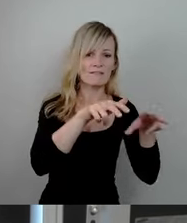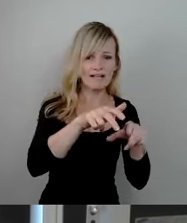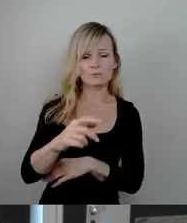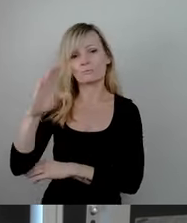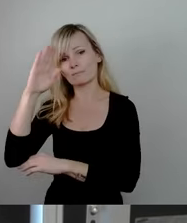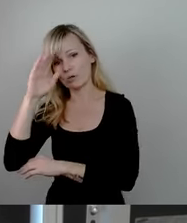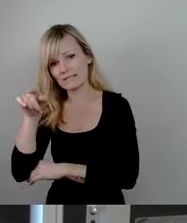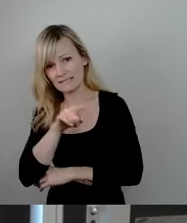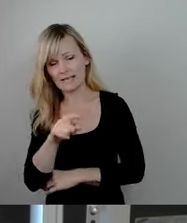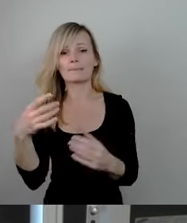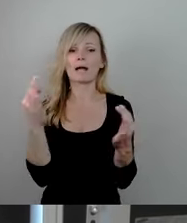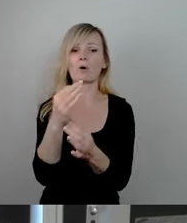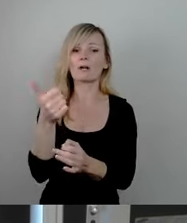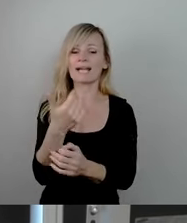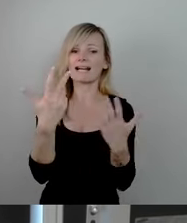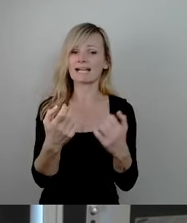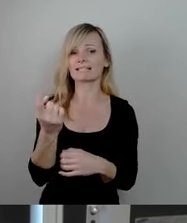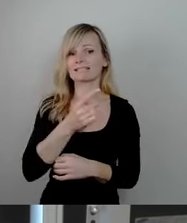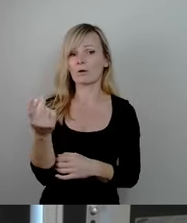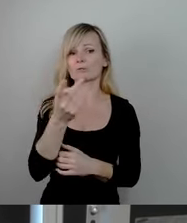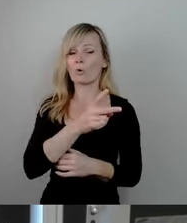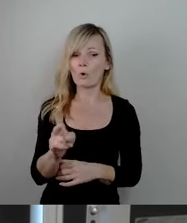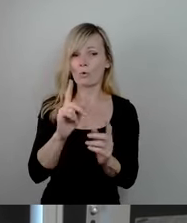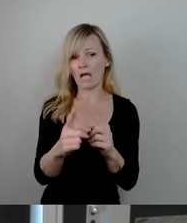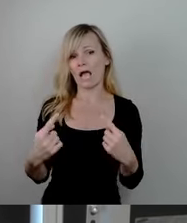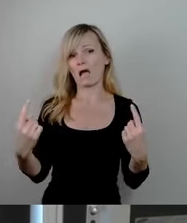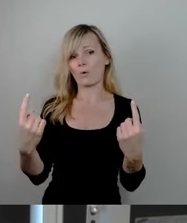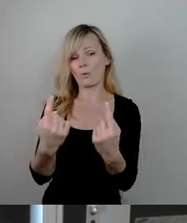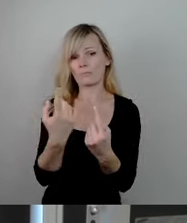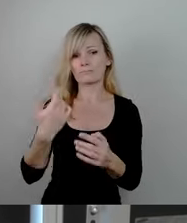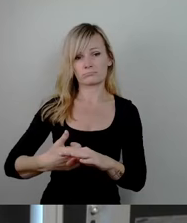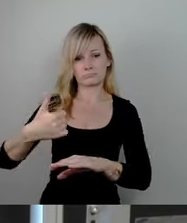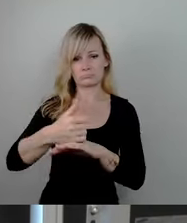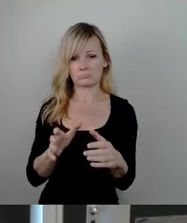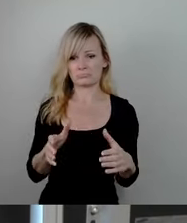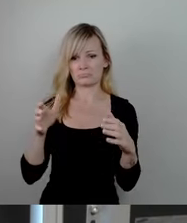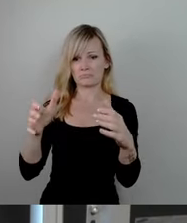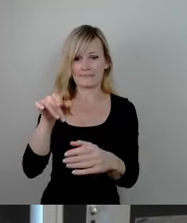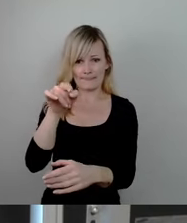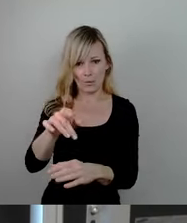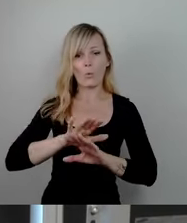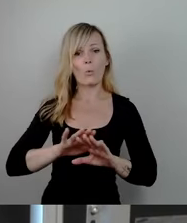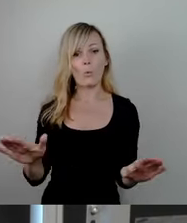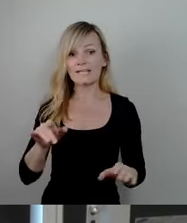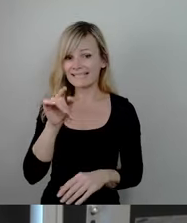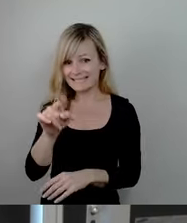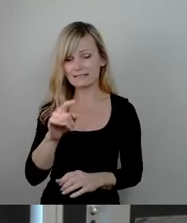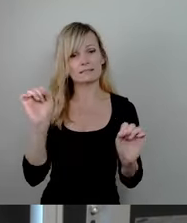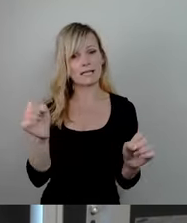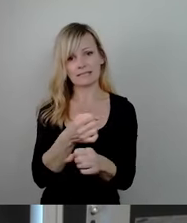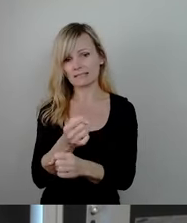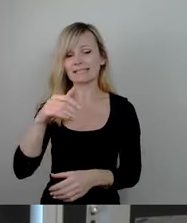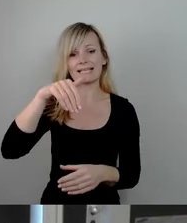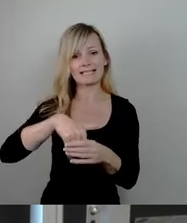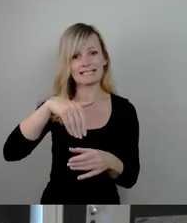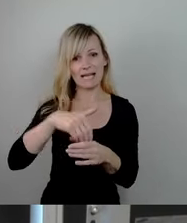brauchen einen 80.000-Euro-Domizil, ohne welches sie nicht in der Lage sind, sich intern und miteinander